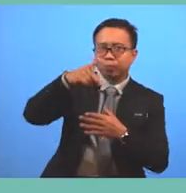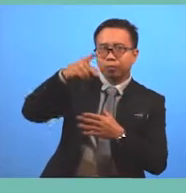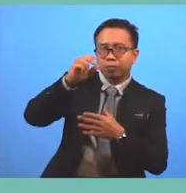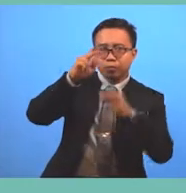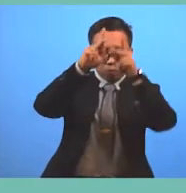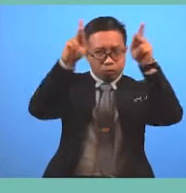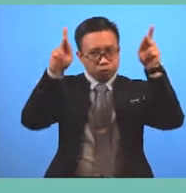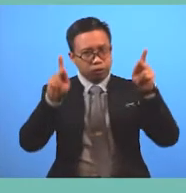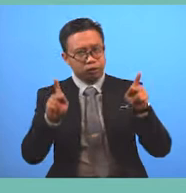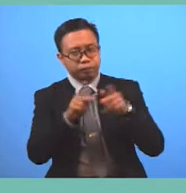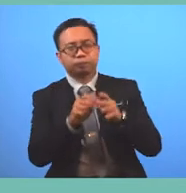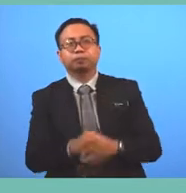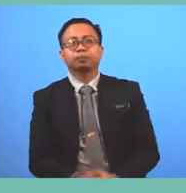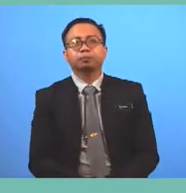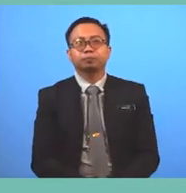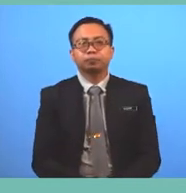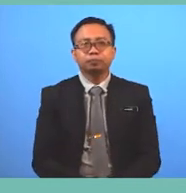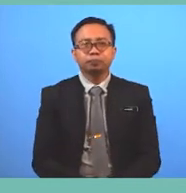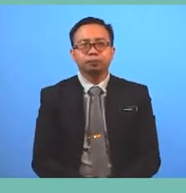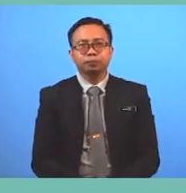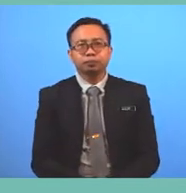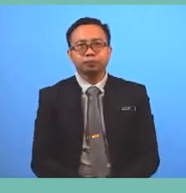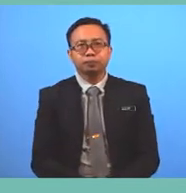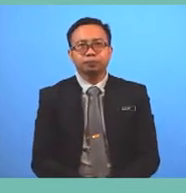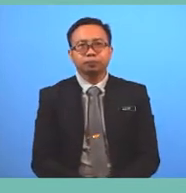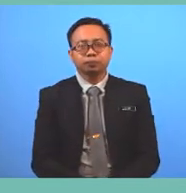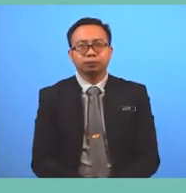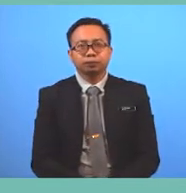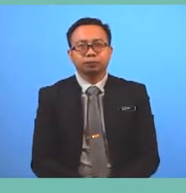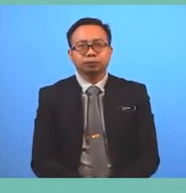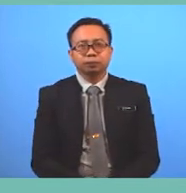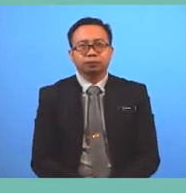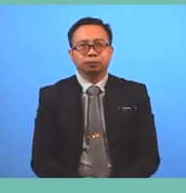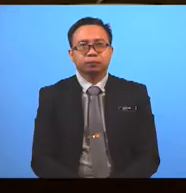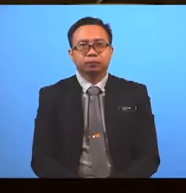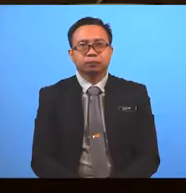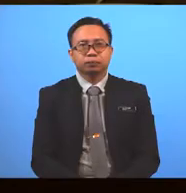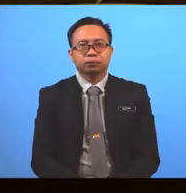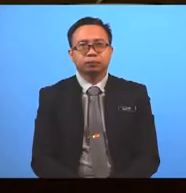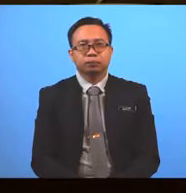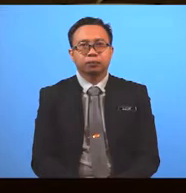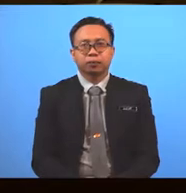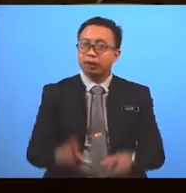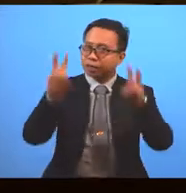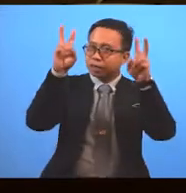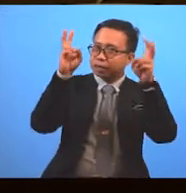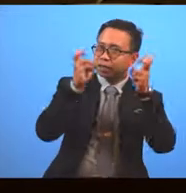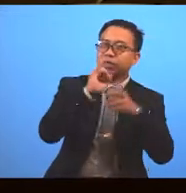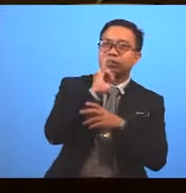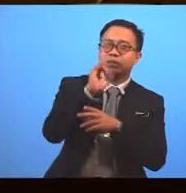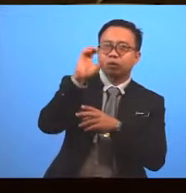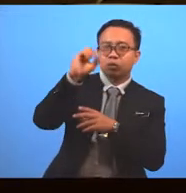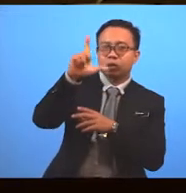at The title is